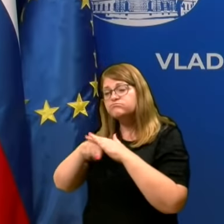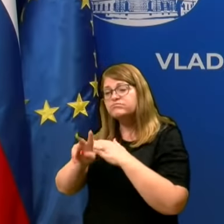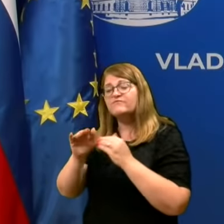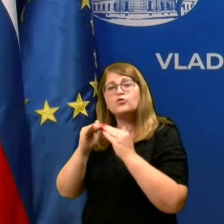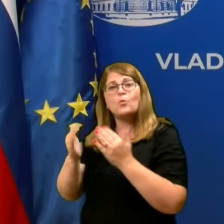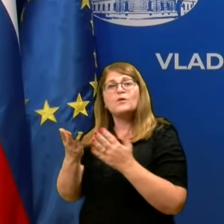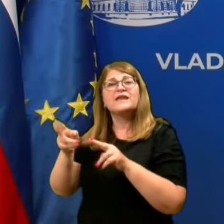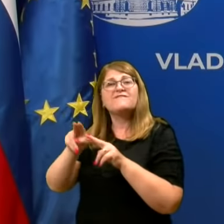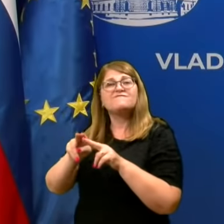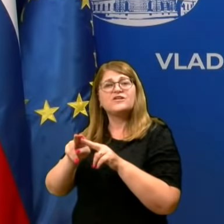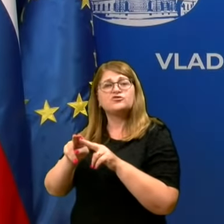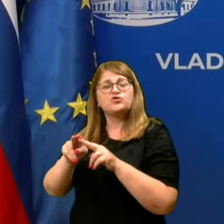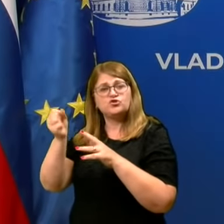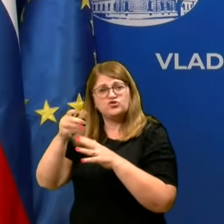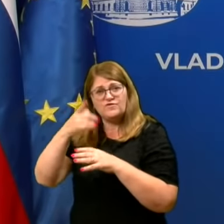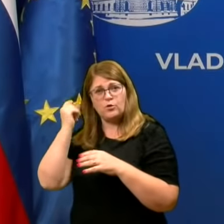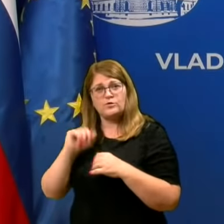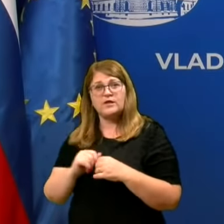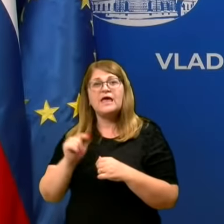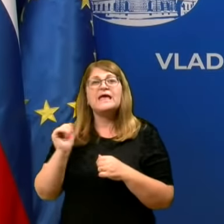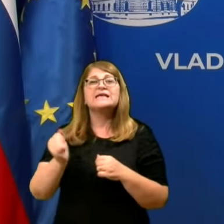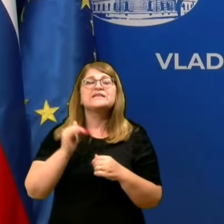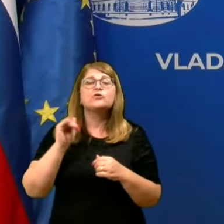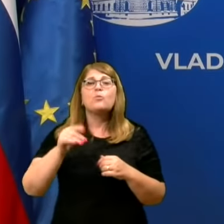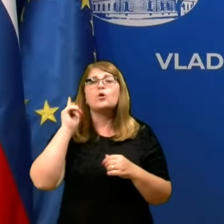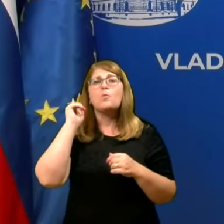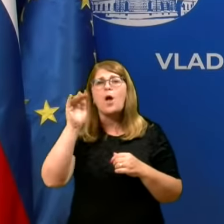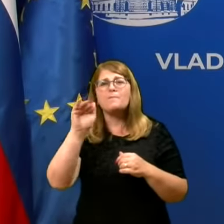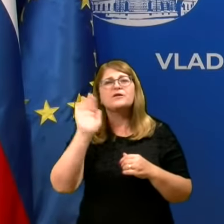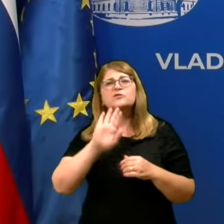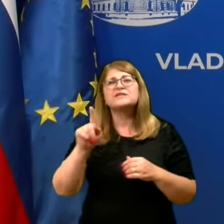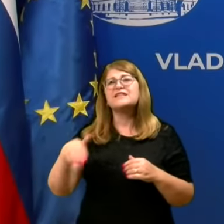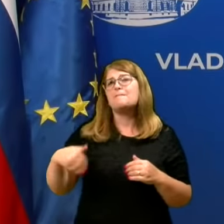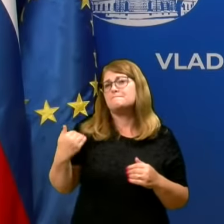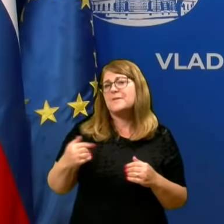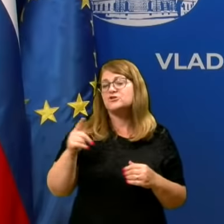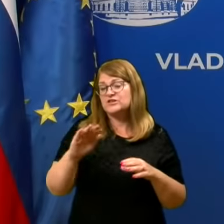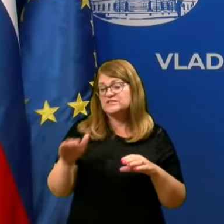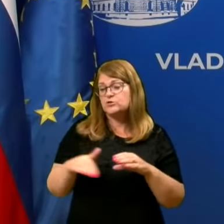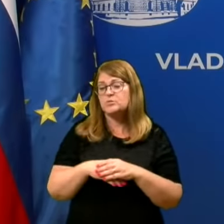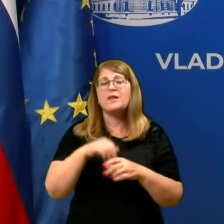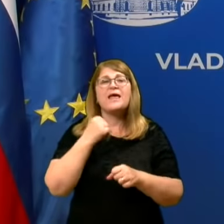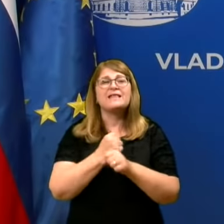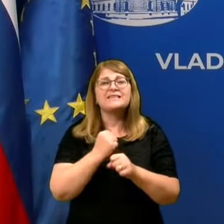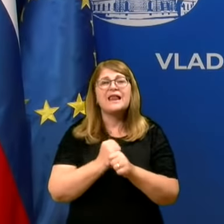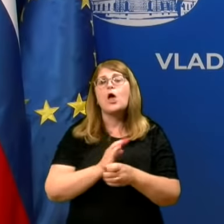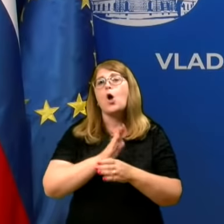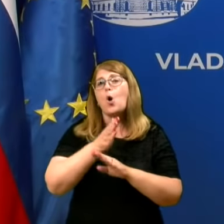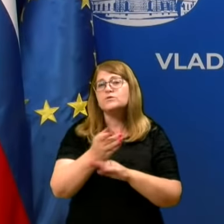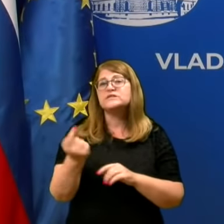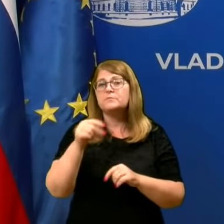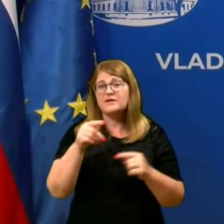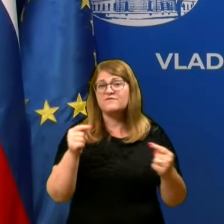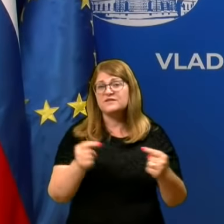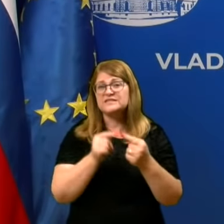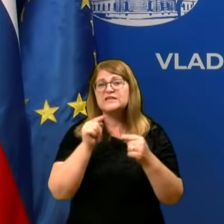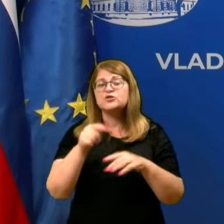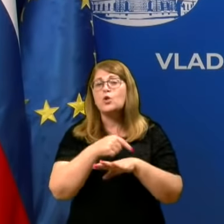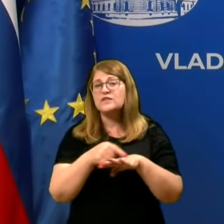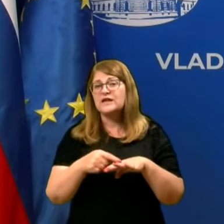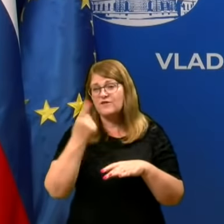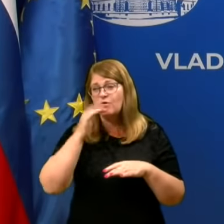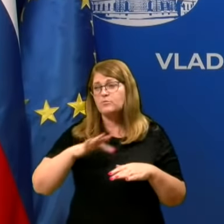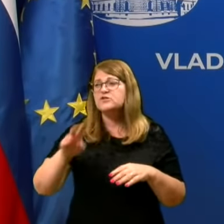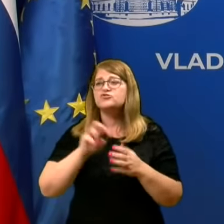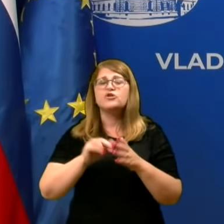Zato tukaj moramo apelirati na vse te mlajše, ki so zaposleni in delajo, obiskujajo in kukorko pehajo stik s to na njo populacijo, da so še